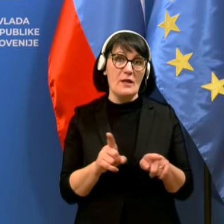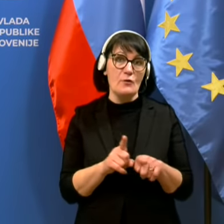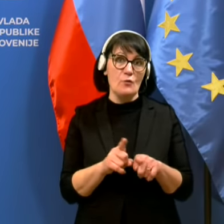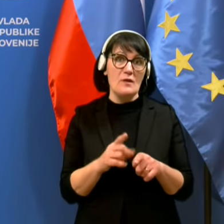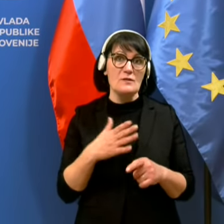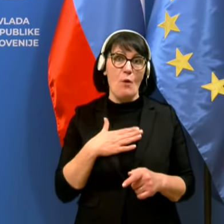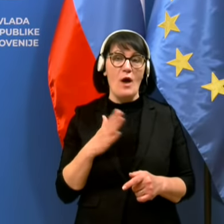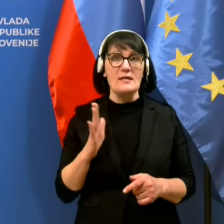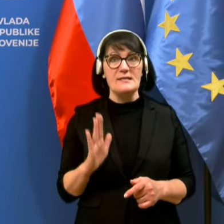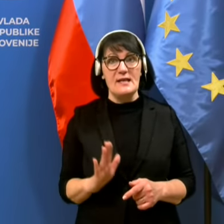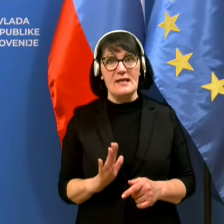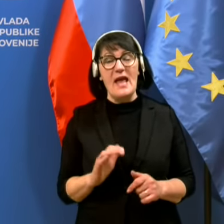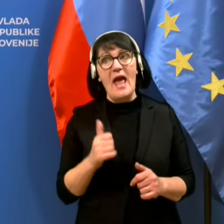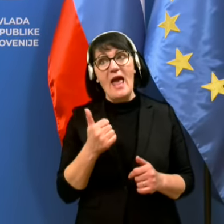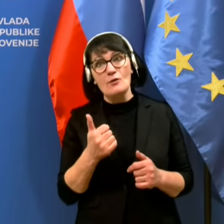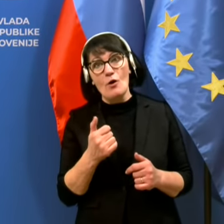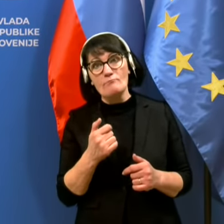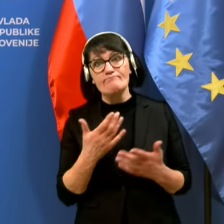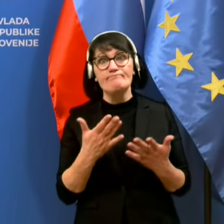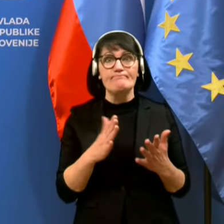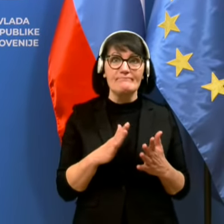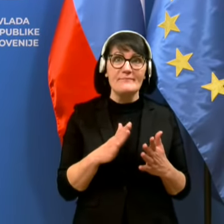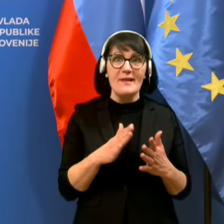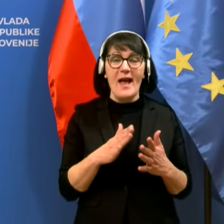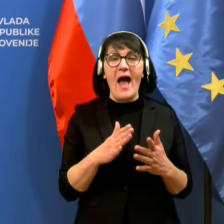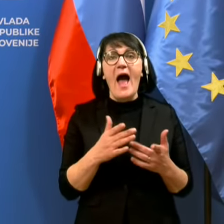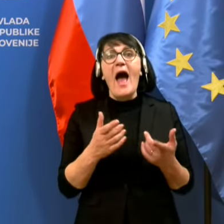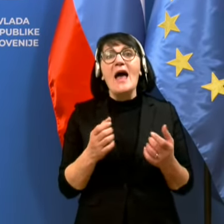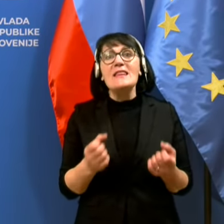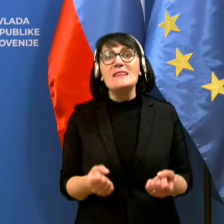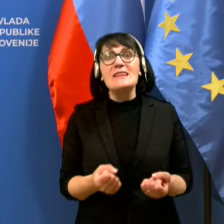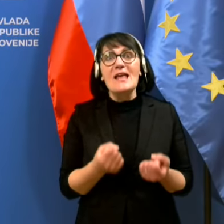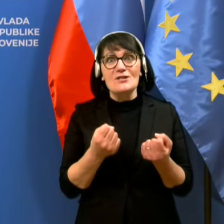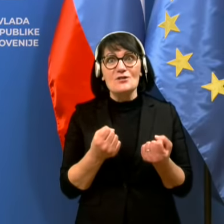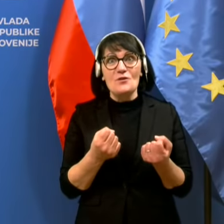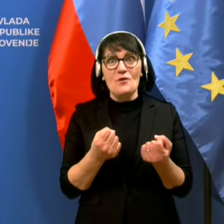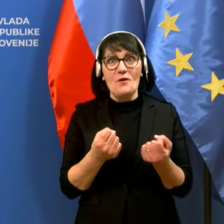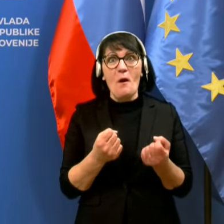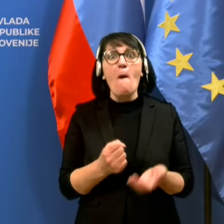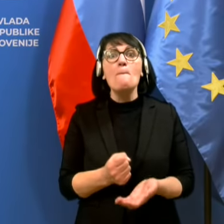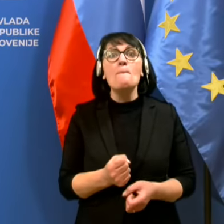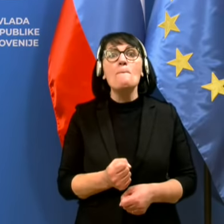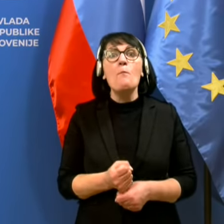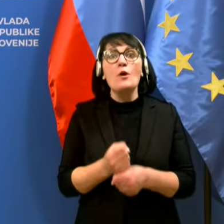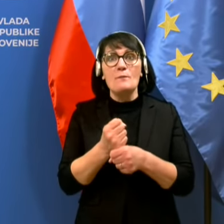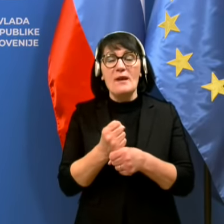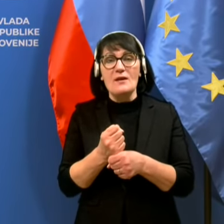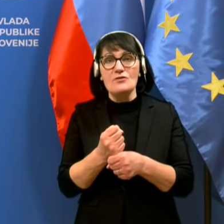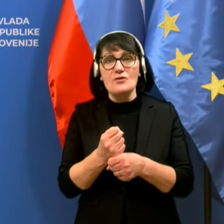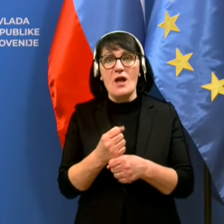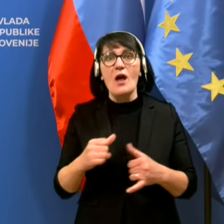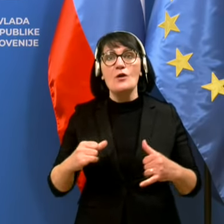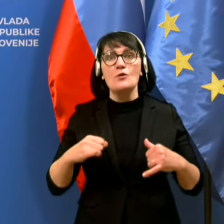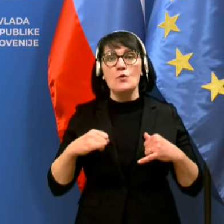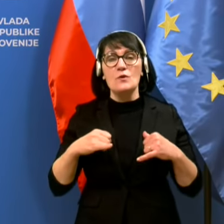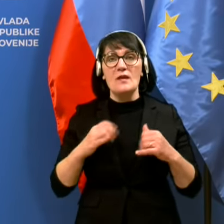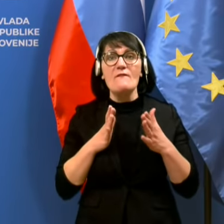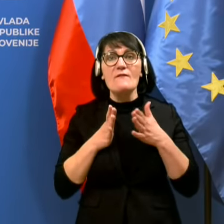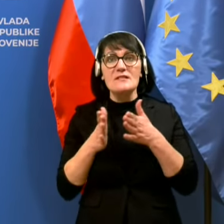moje strane eno špekulacijo. Zelo težko je podpret prizadevanje v smeri, da bi